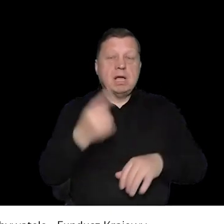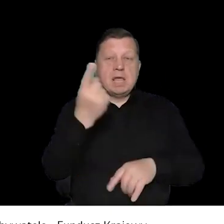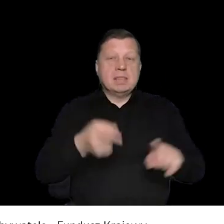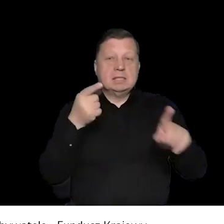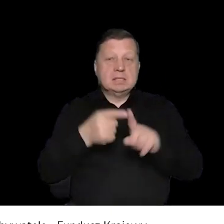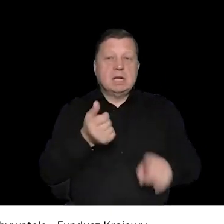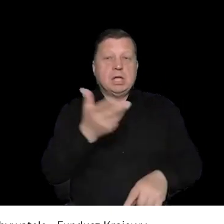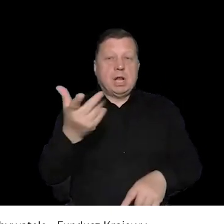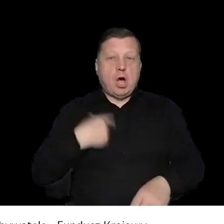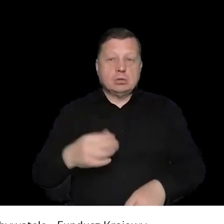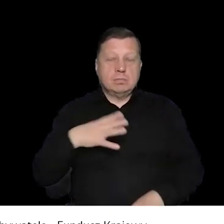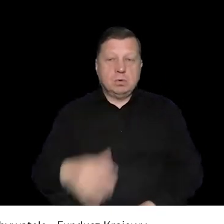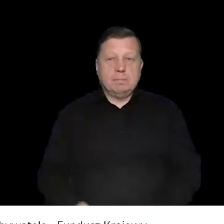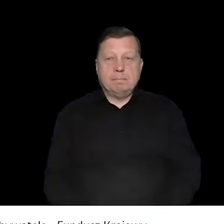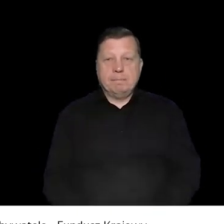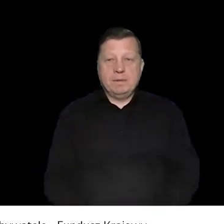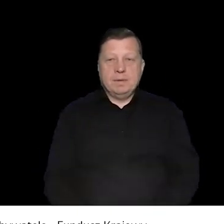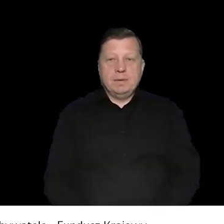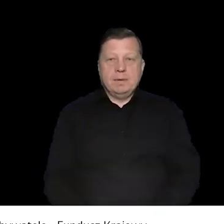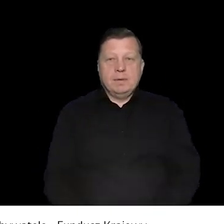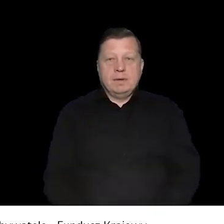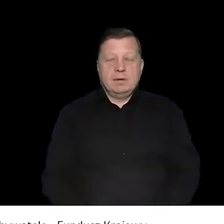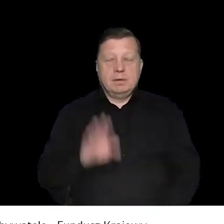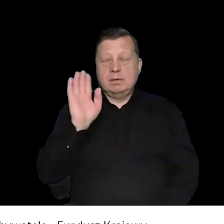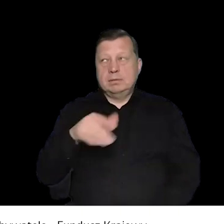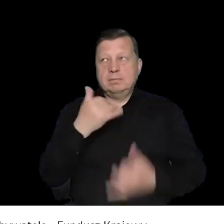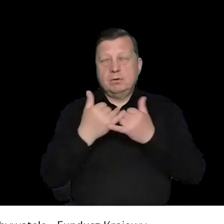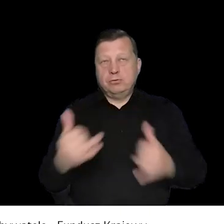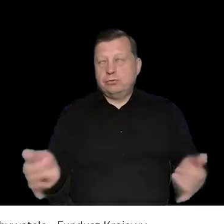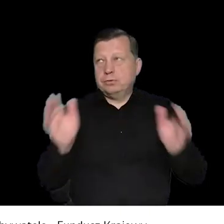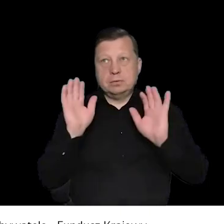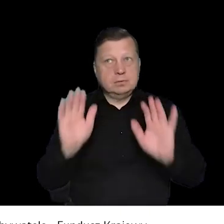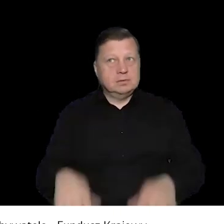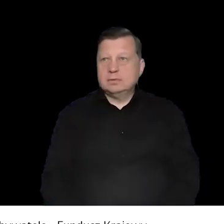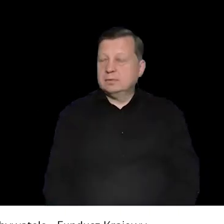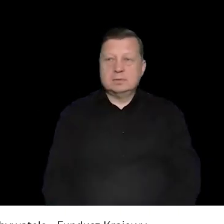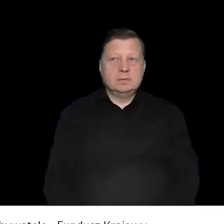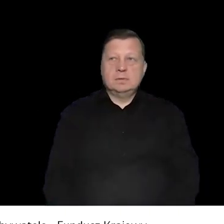Ile osób w jednym miejscu, które spotkały się w tym samym celu, to już zgromadzenie?